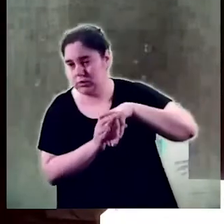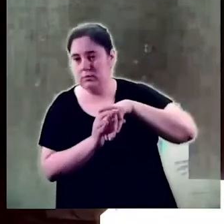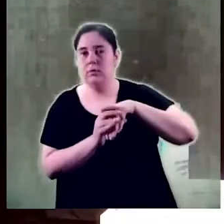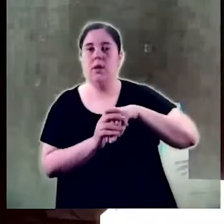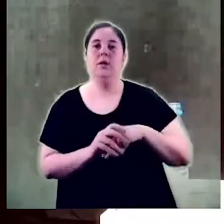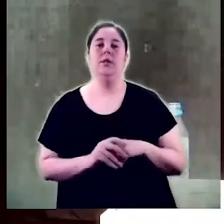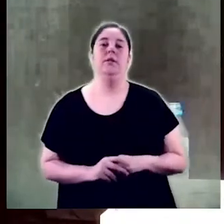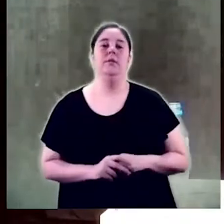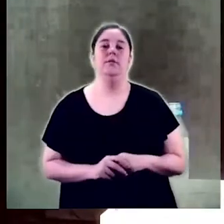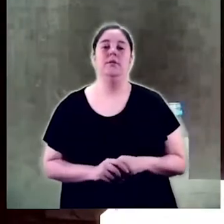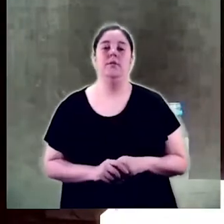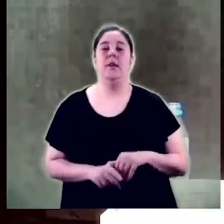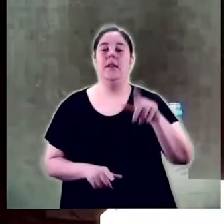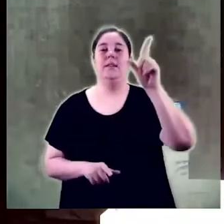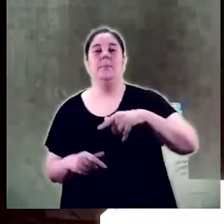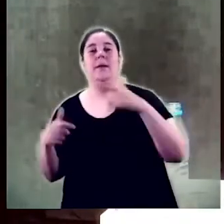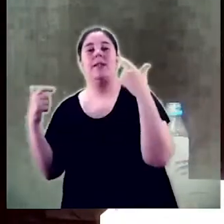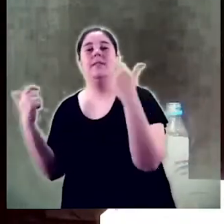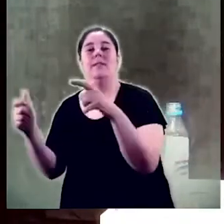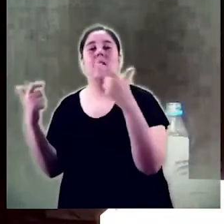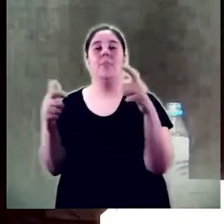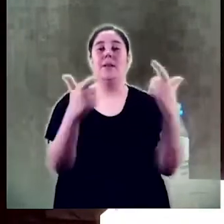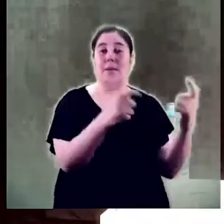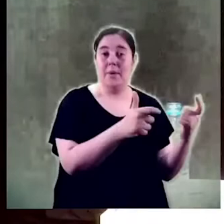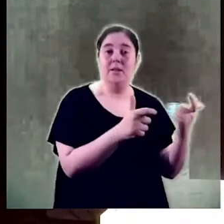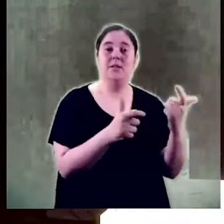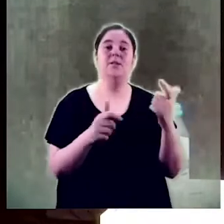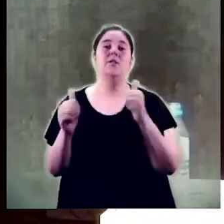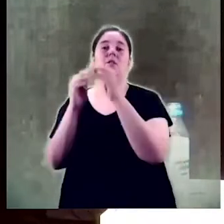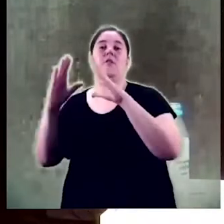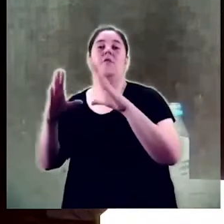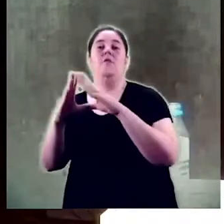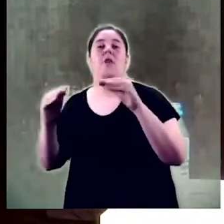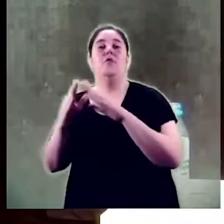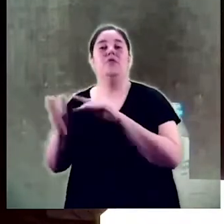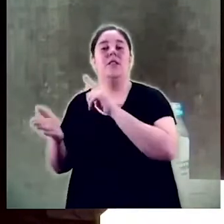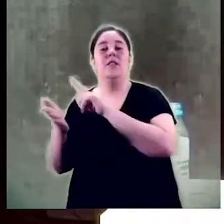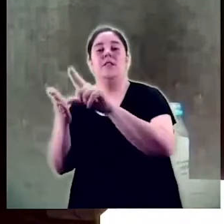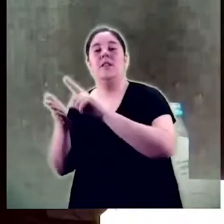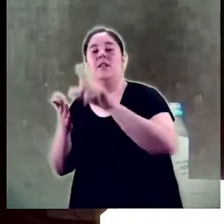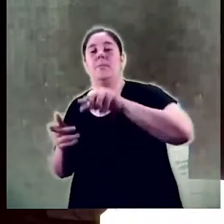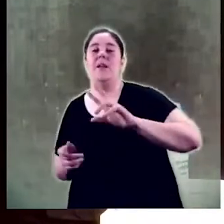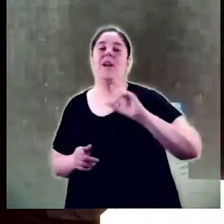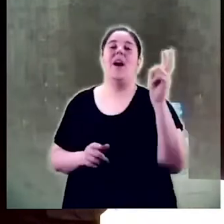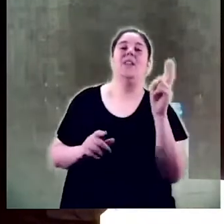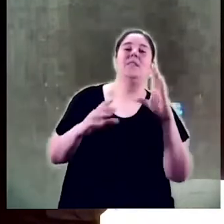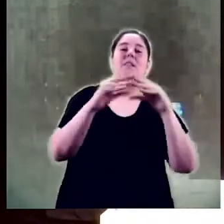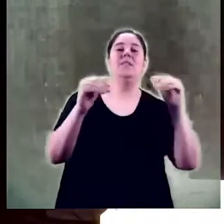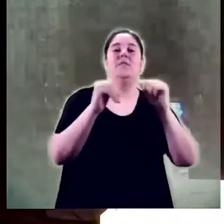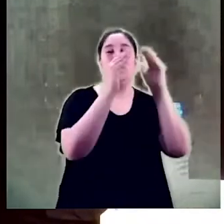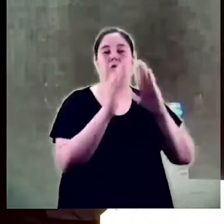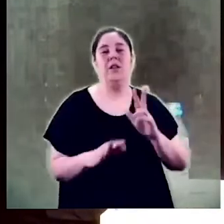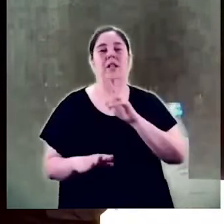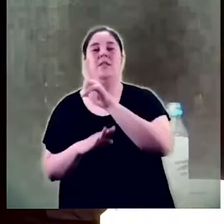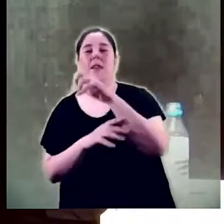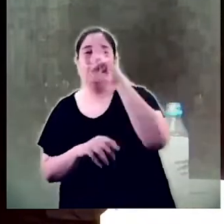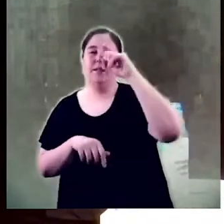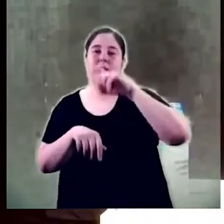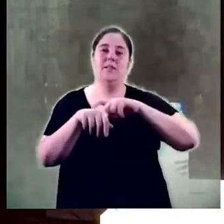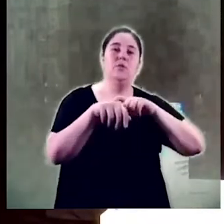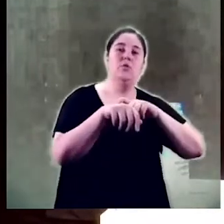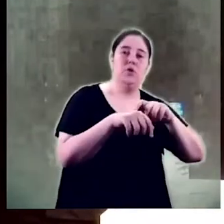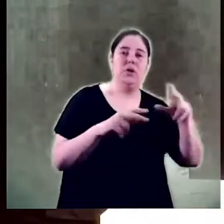tot això s'hi ha conjuminat l'adhesió dels departaments de la facultat de lletres així com la concurrència d'altres facultats